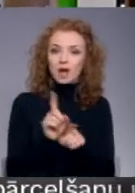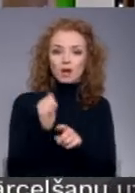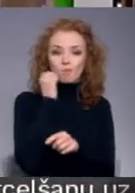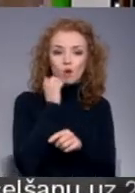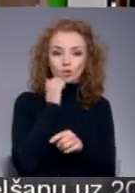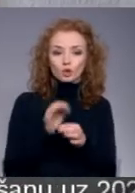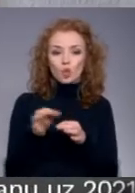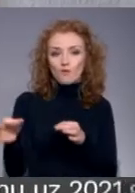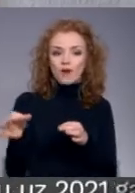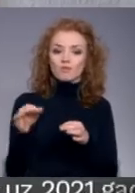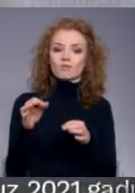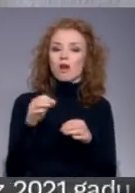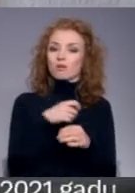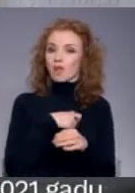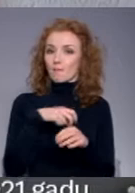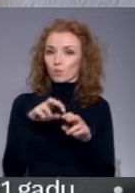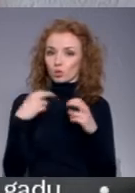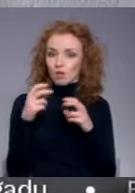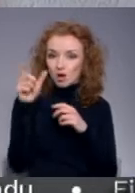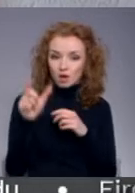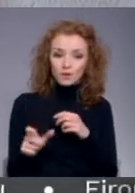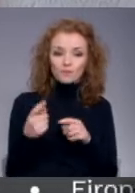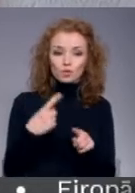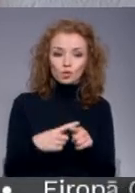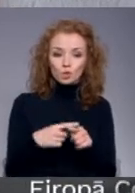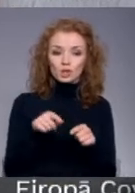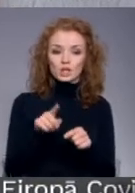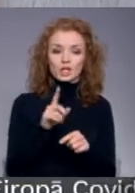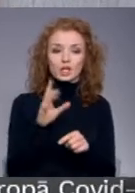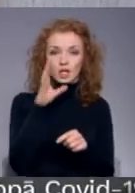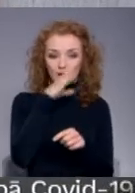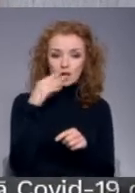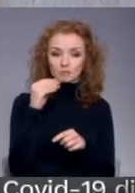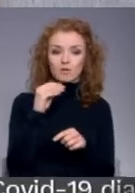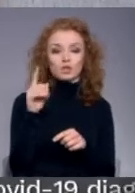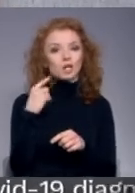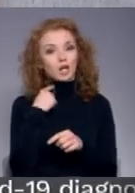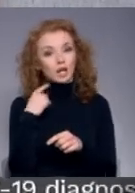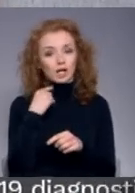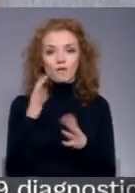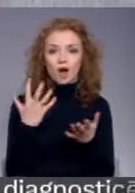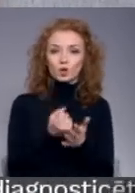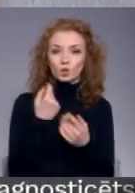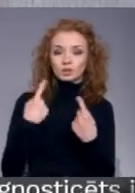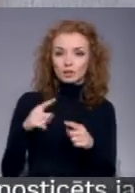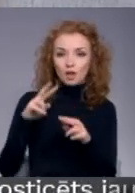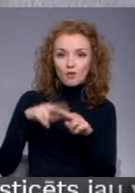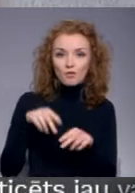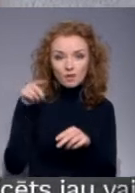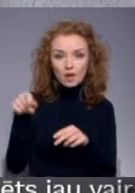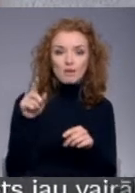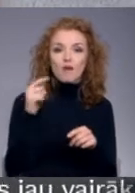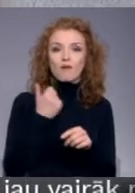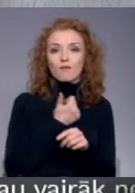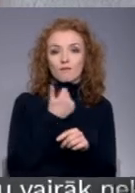novada deputāti. Šī tā varētu būt arī tāda iespēja deputātas, viņš ir Rīgā vai viņš atrodas citur, viņš ir tieši